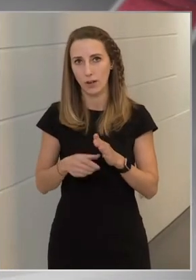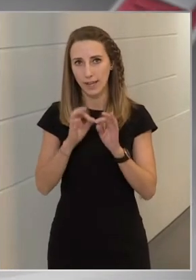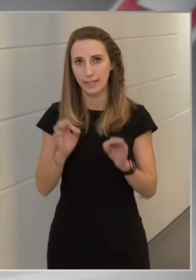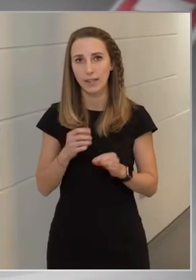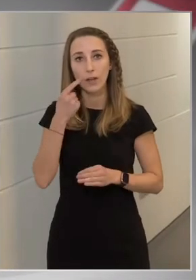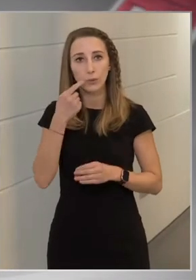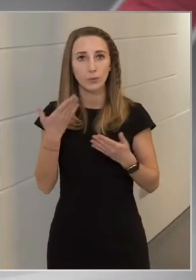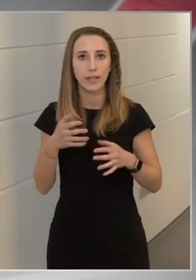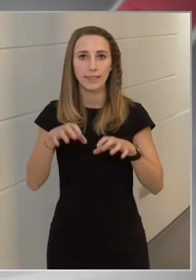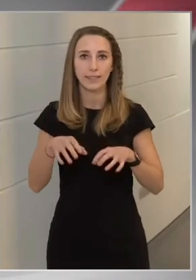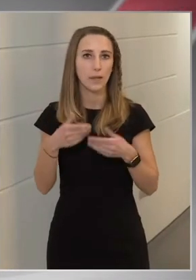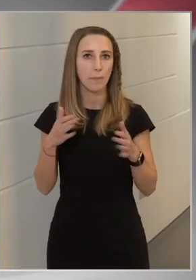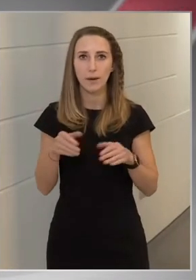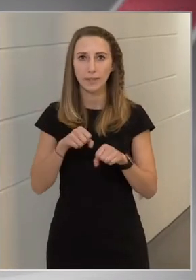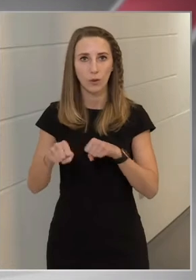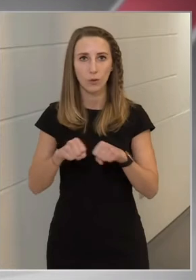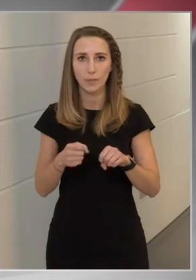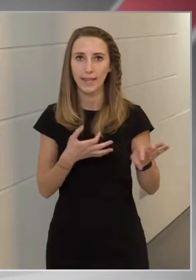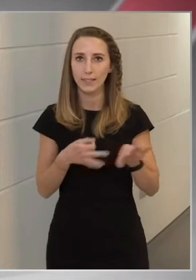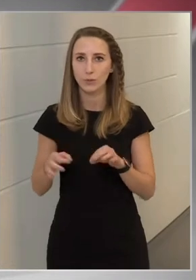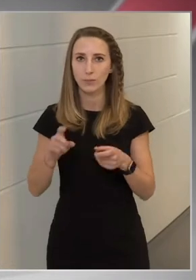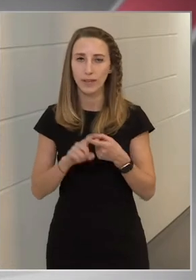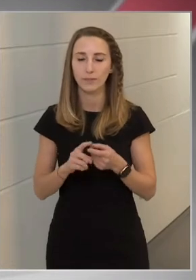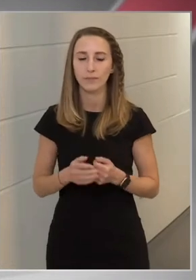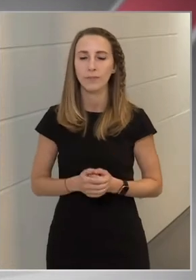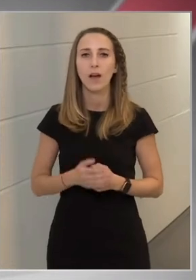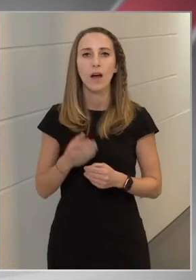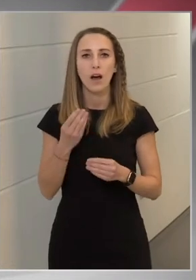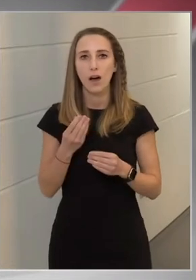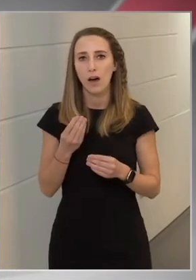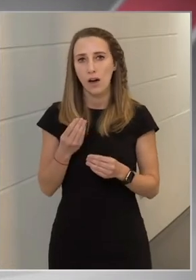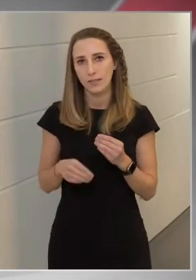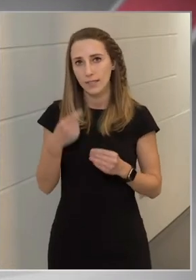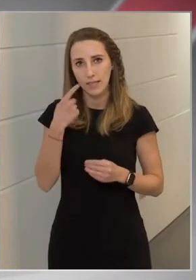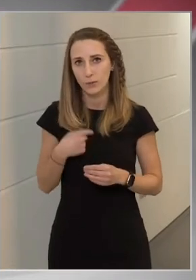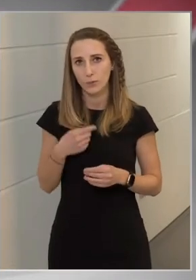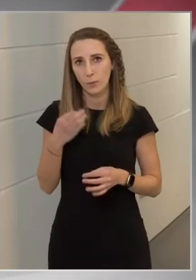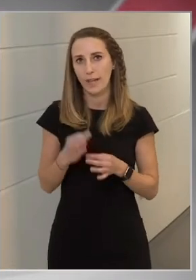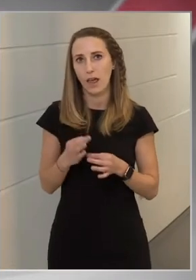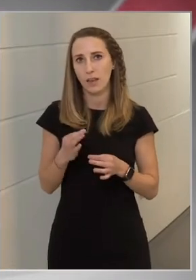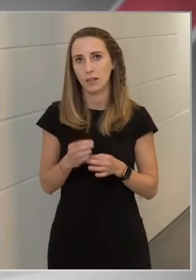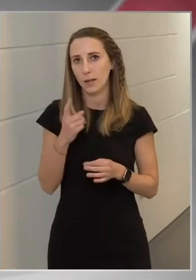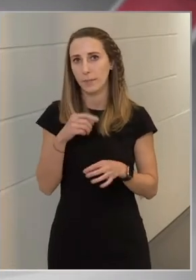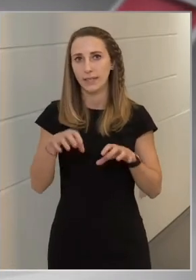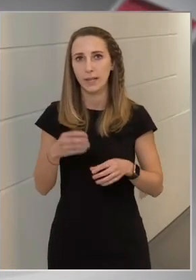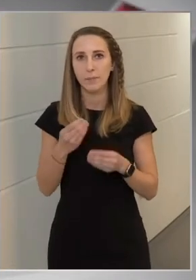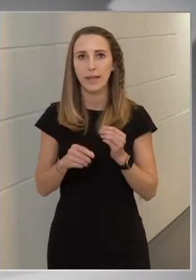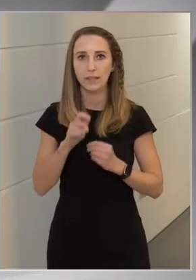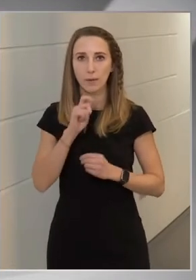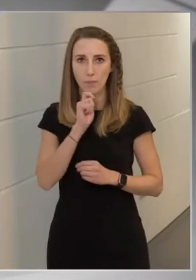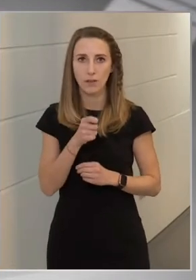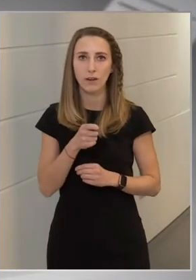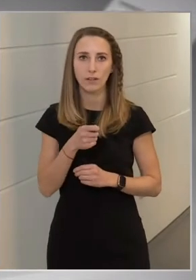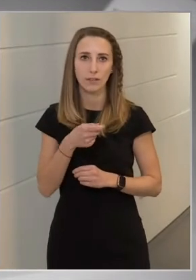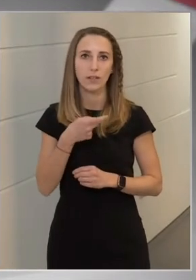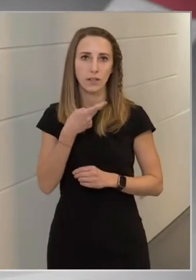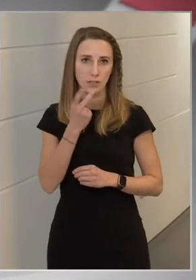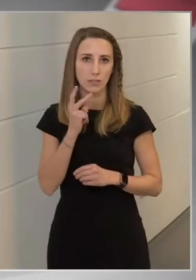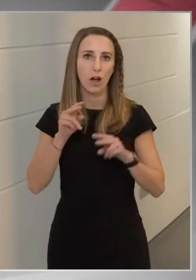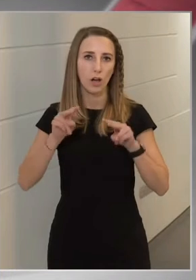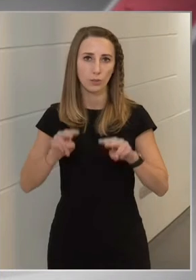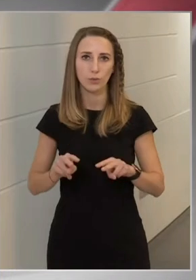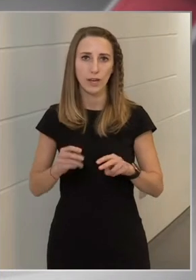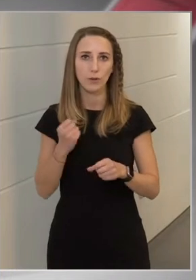bármit a kormány az ügyben? Azért nem tudunk pillanatilag mit tenni, mert a magyar szakhatóságok